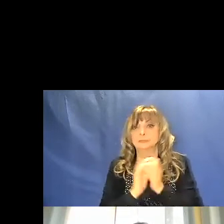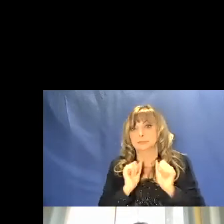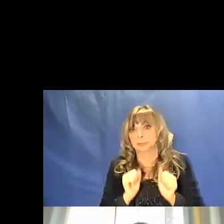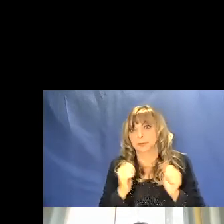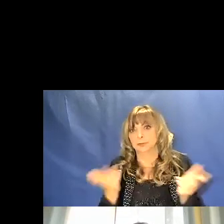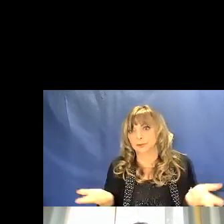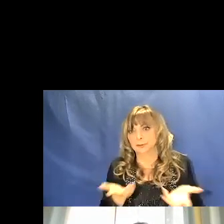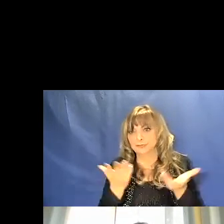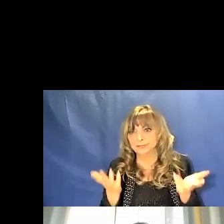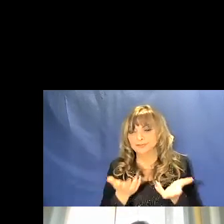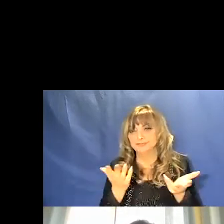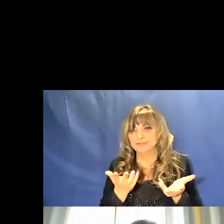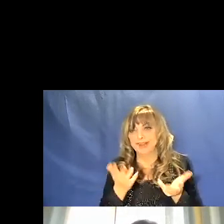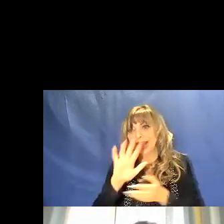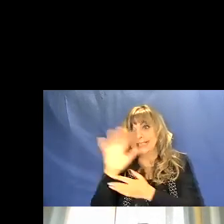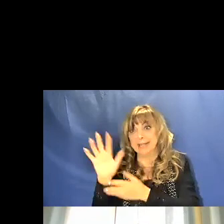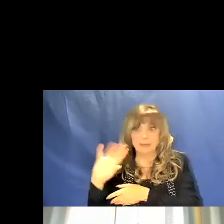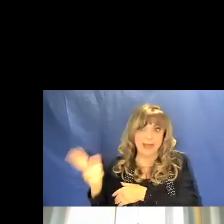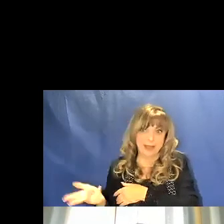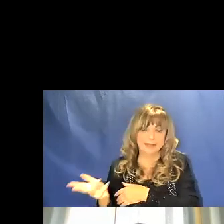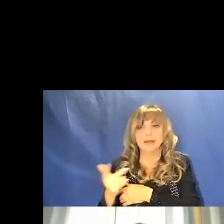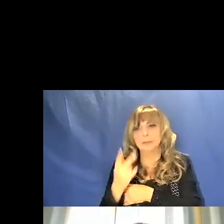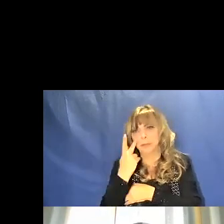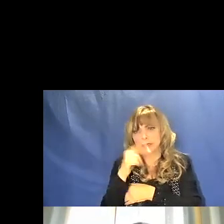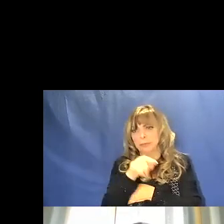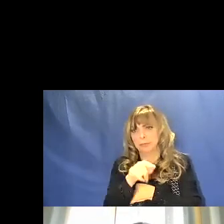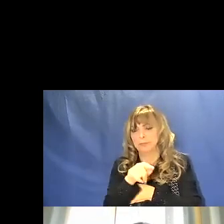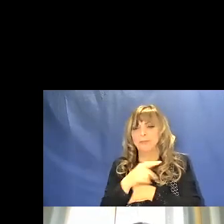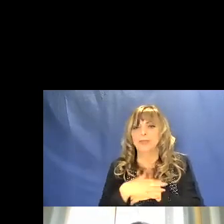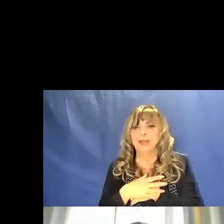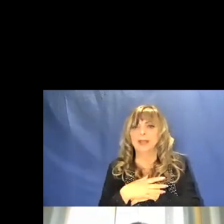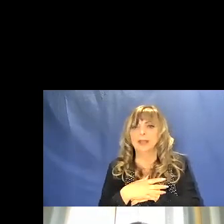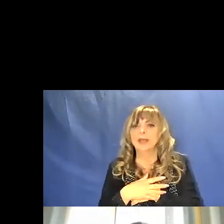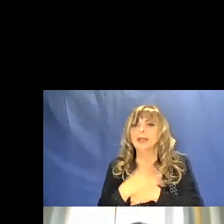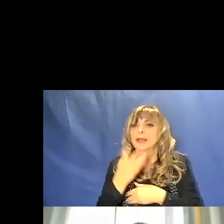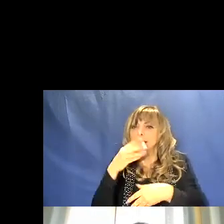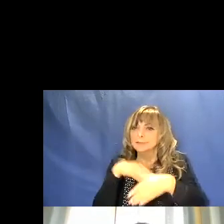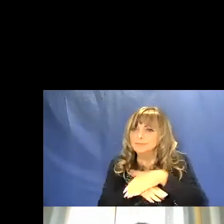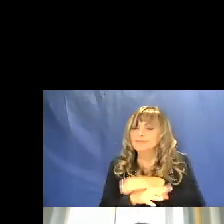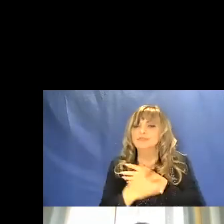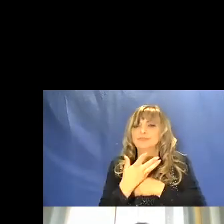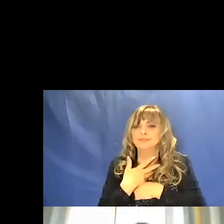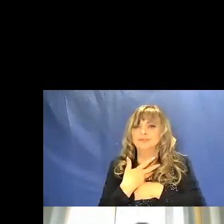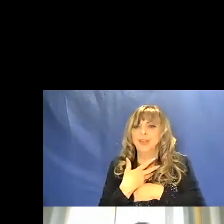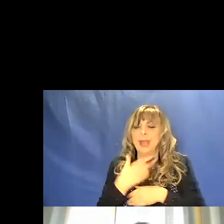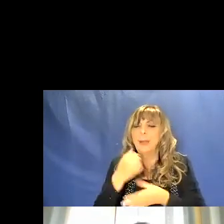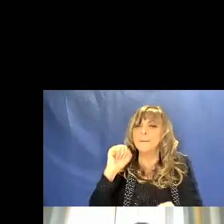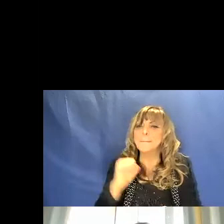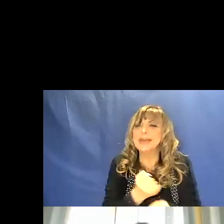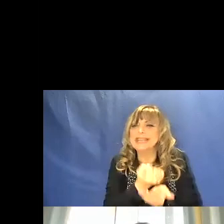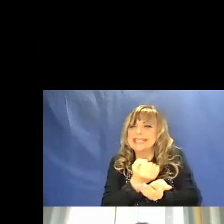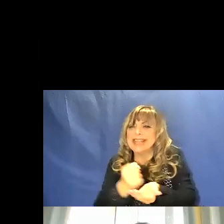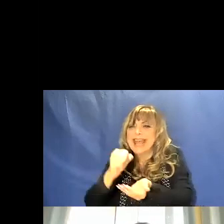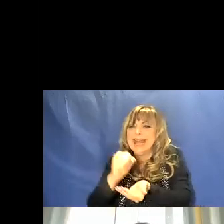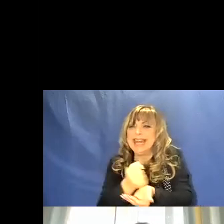caso come esempi altre sepolture sono stati deposti dei pestelli delle